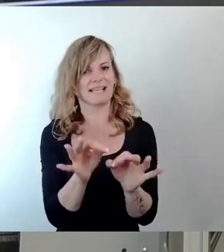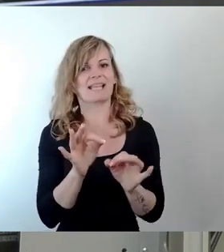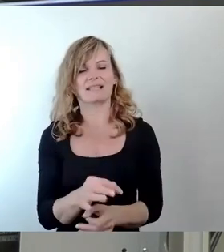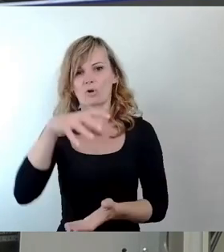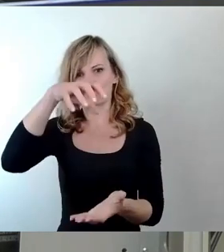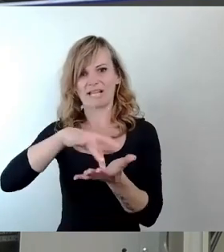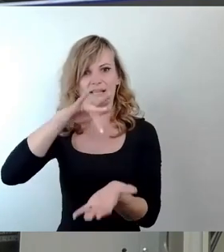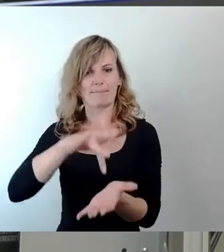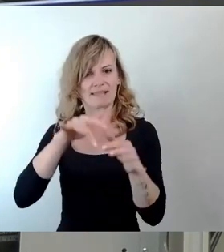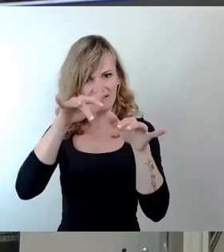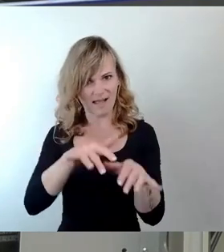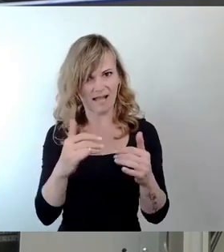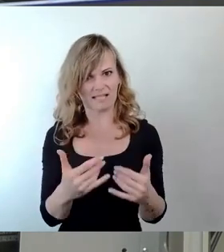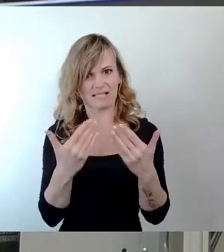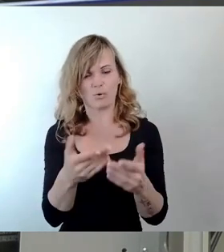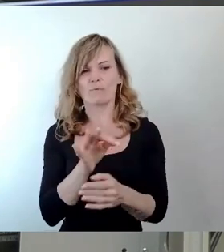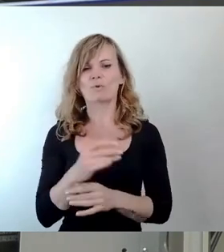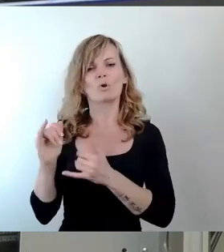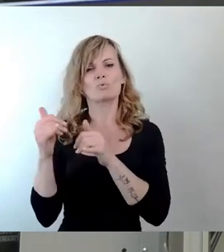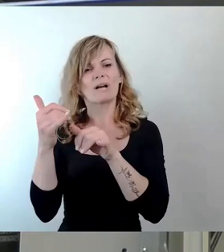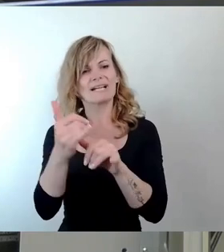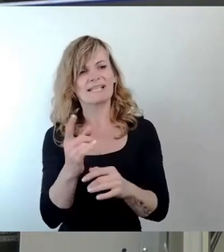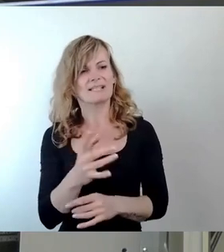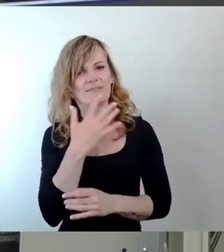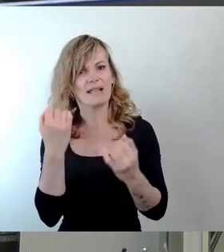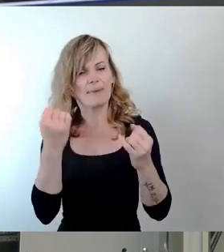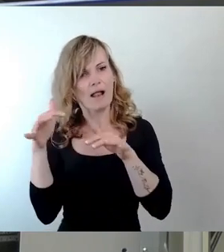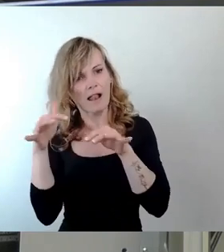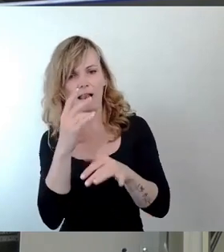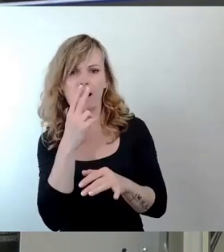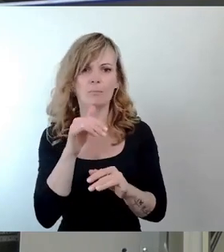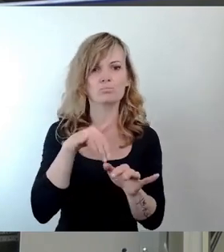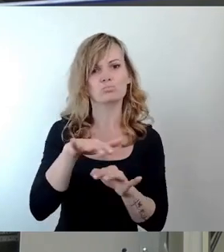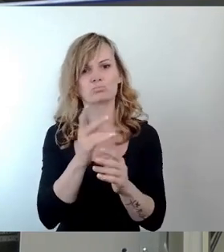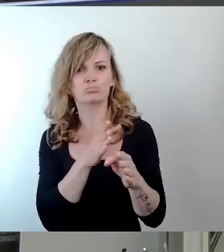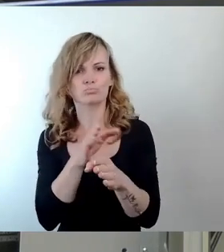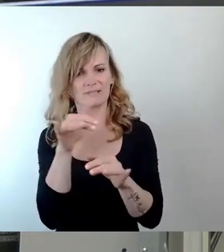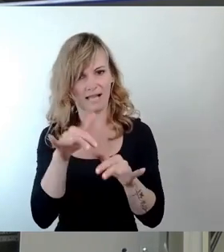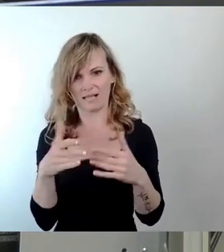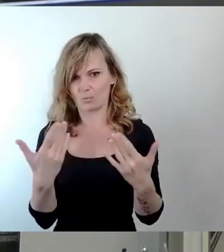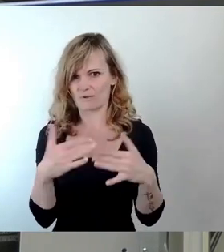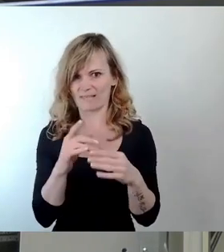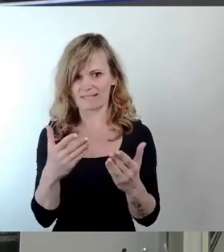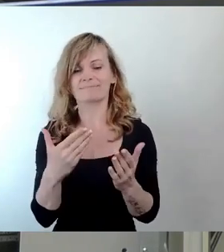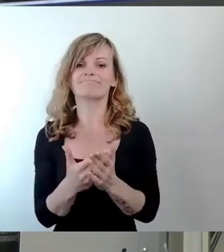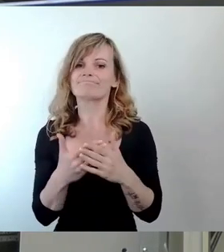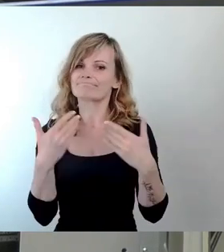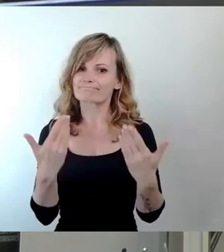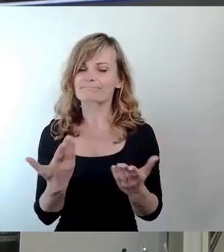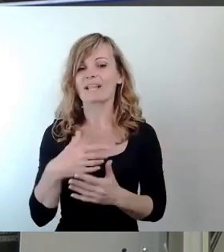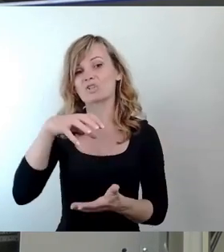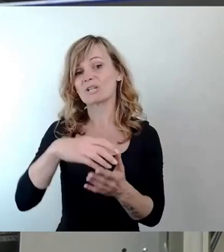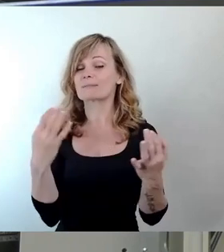sein und auch für Touristen viel stärker ins Zentrum der Aufmerksamkeit gerückt zu sein. Die Stadt braucht